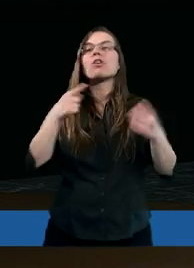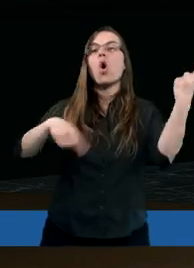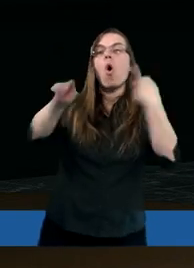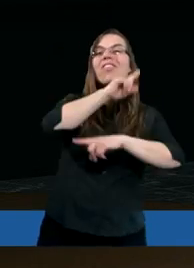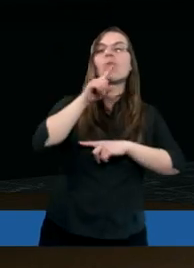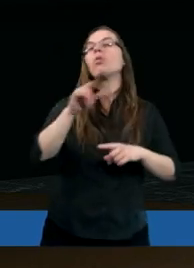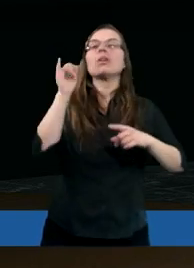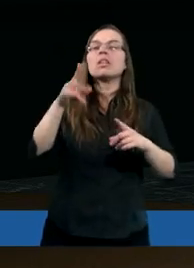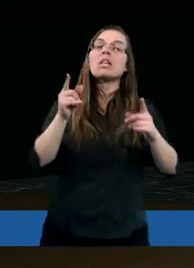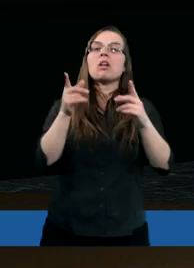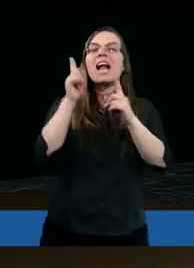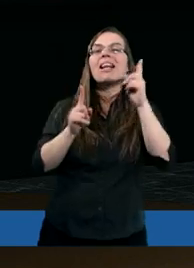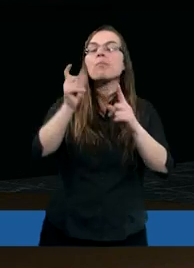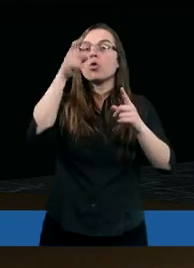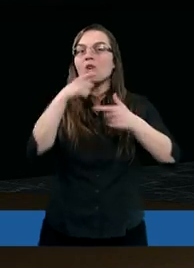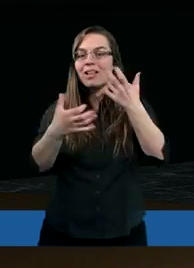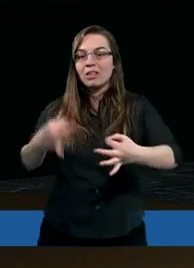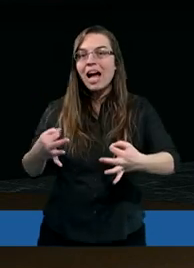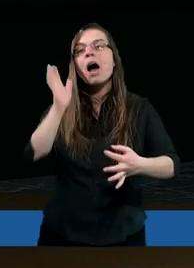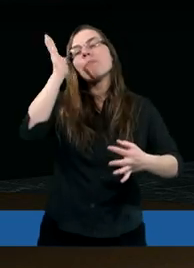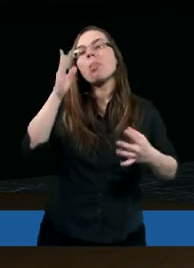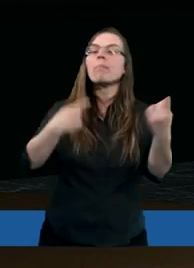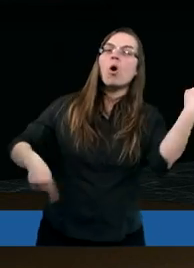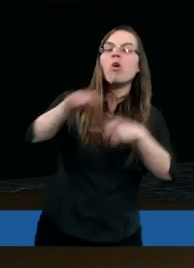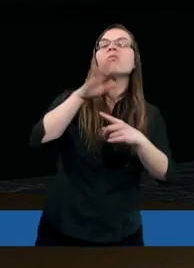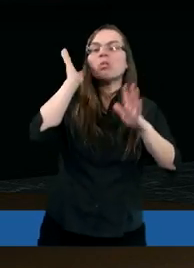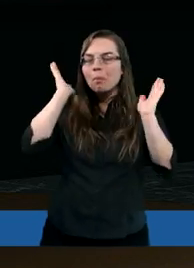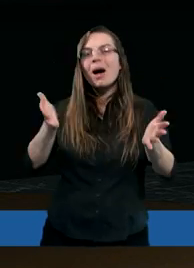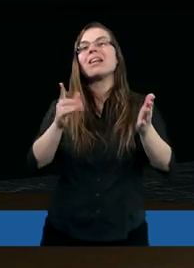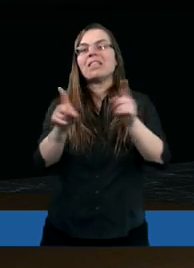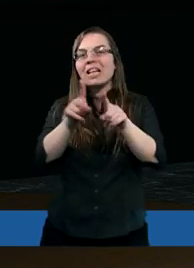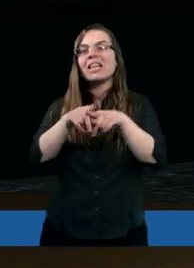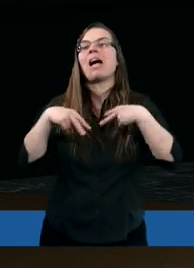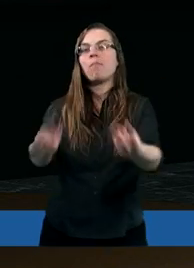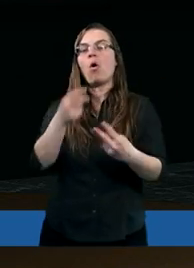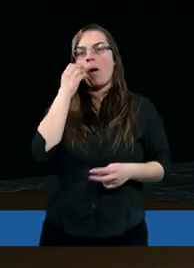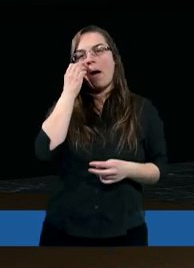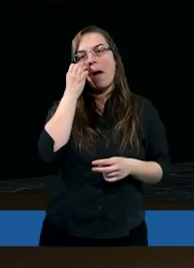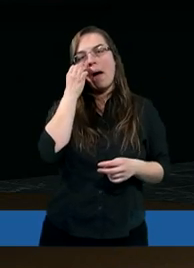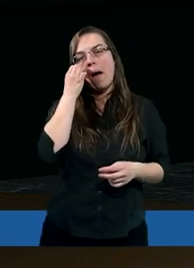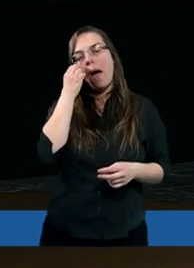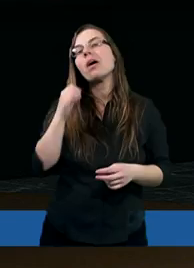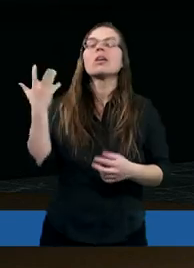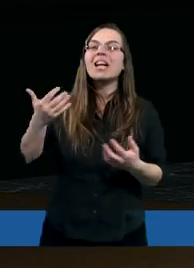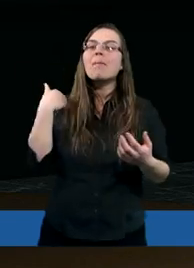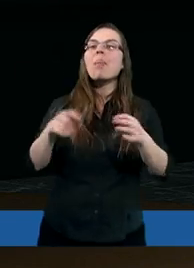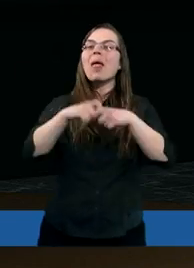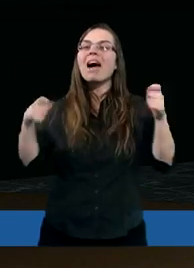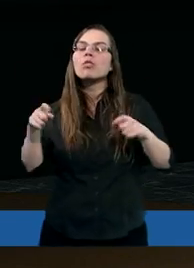mały krąg i z powrotem jest. Także Piotr, ja myślę, że chciałbym nawiązać